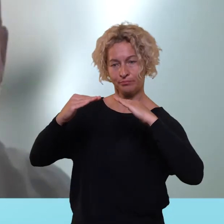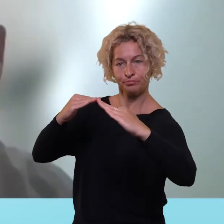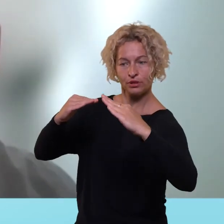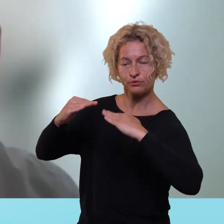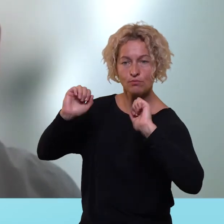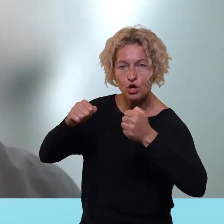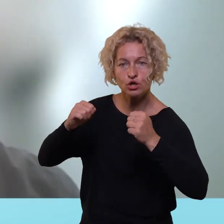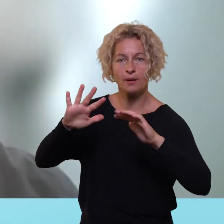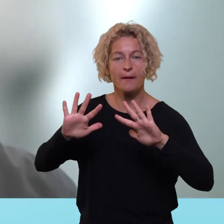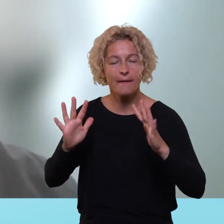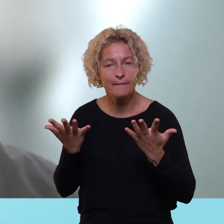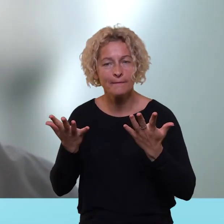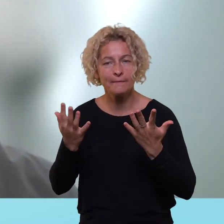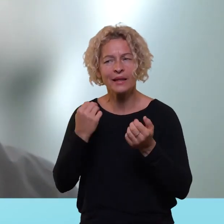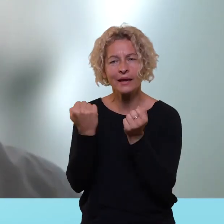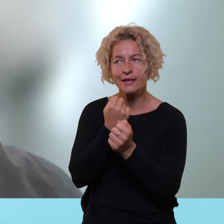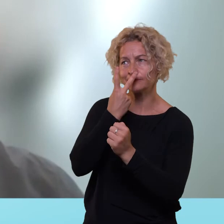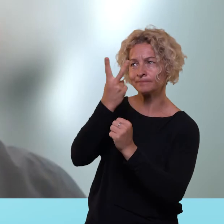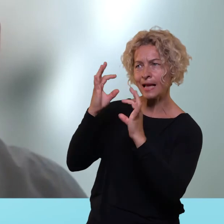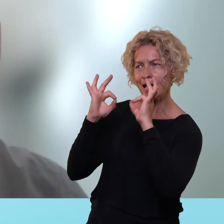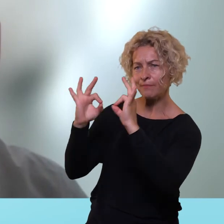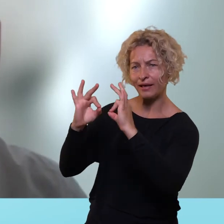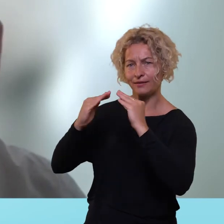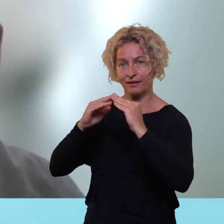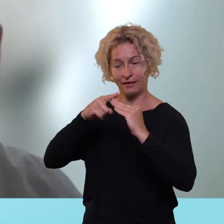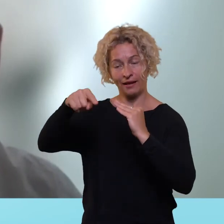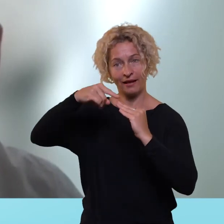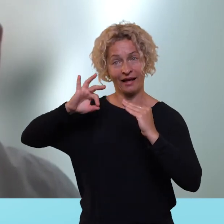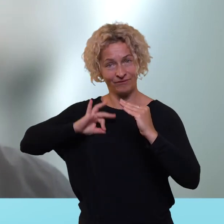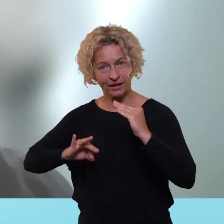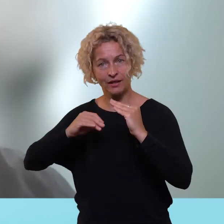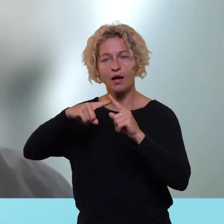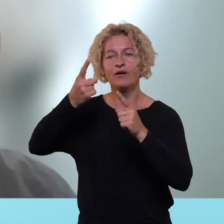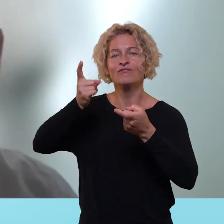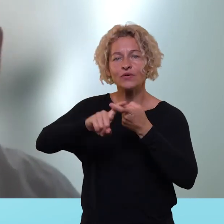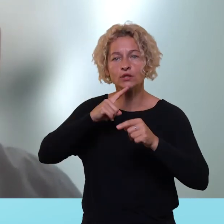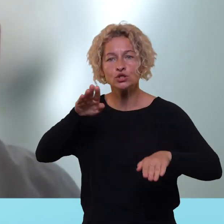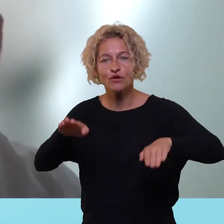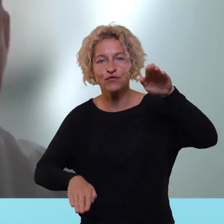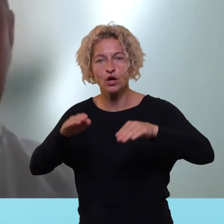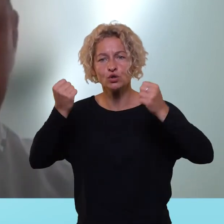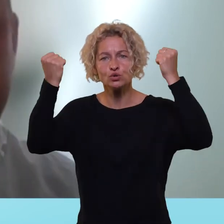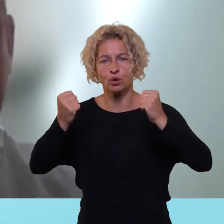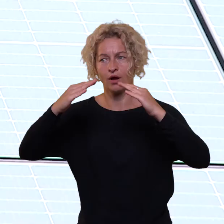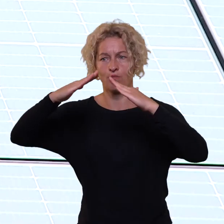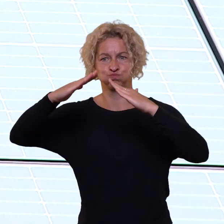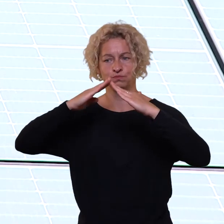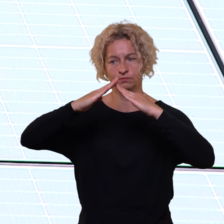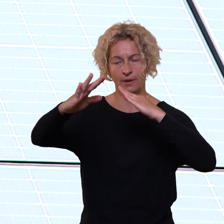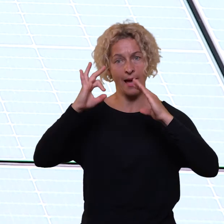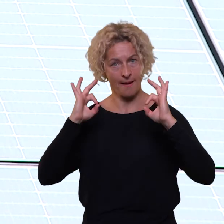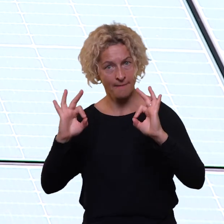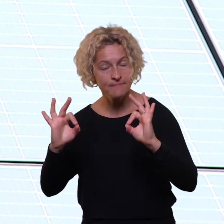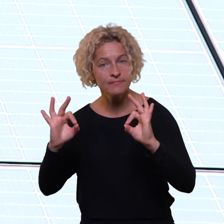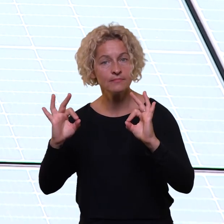yra ar į pietus, ar į šiaurę ir pasižiūrėti, ar toksai stogas, taipogi, atlaikys papildomas apkrovas ir panašiai. Ar